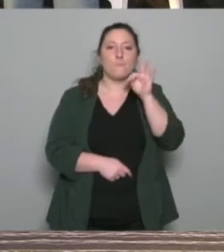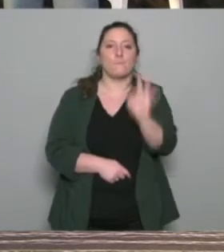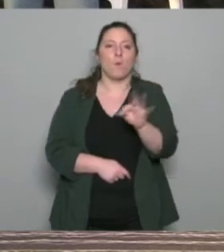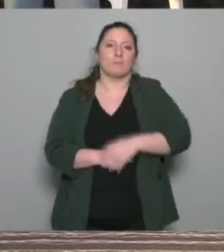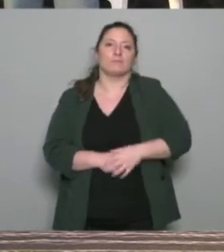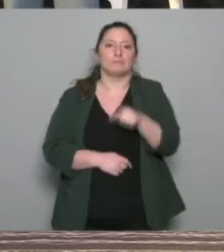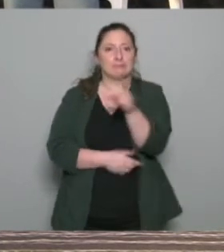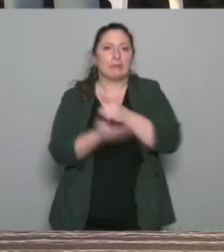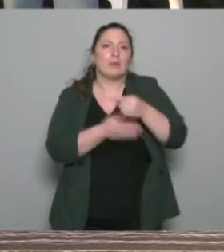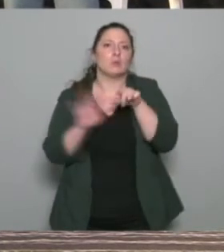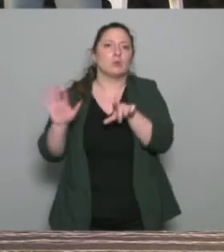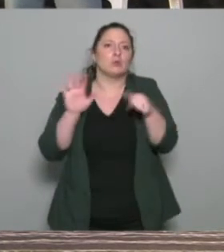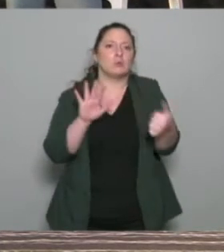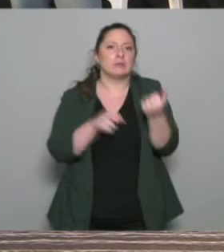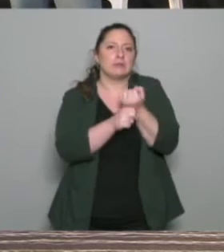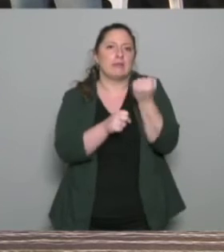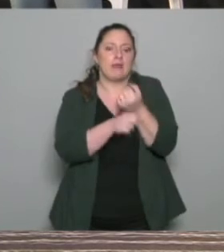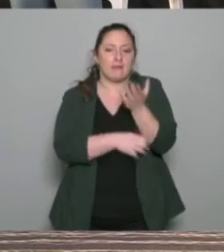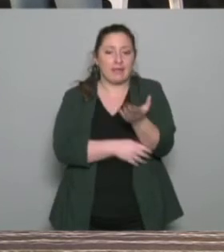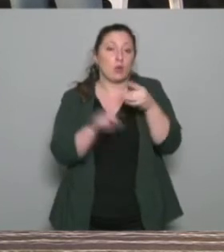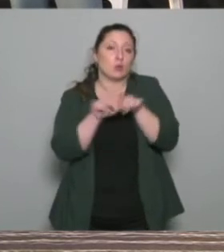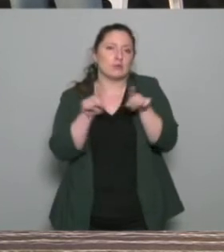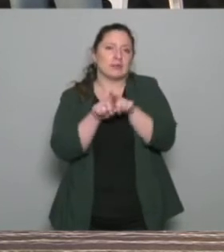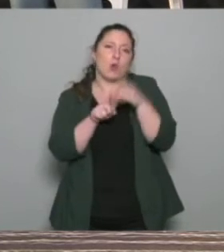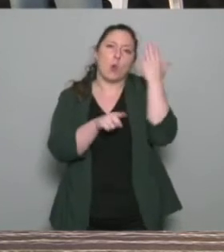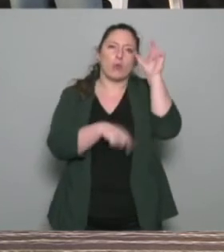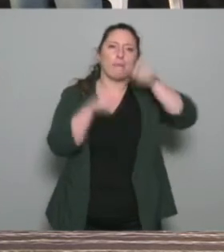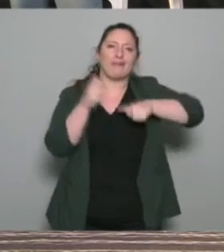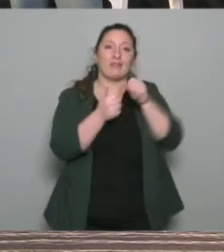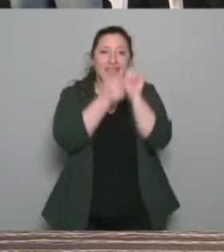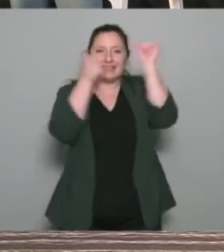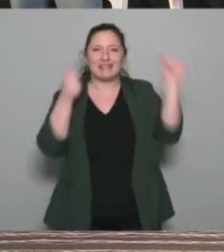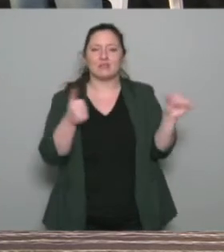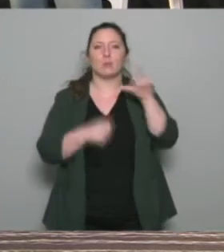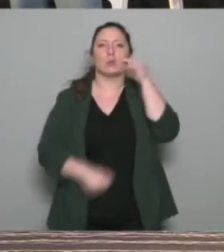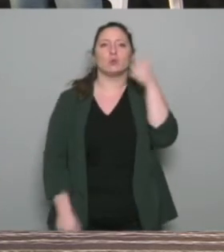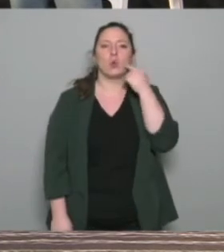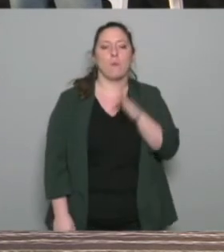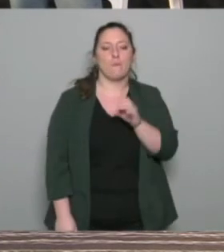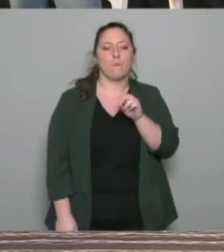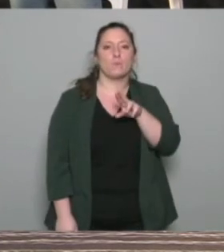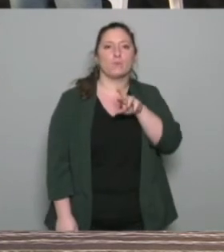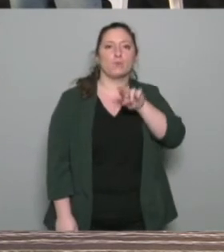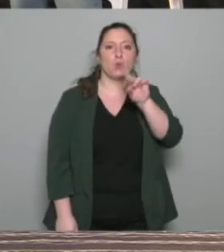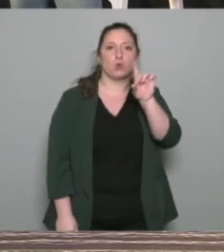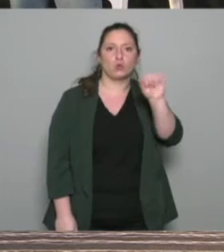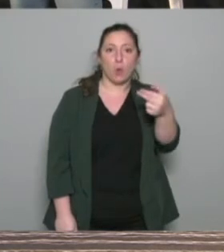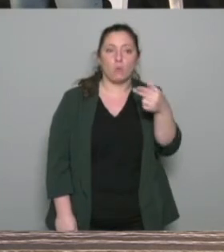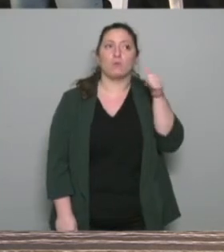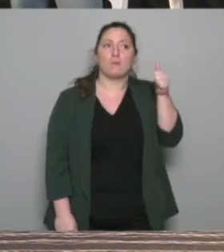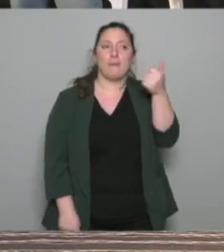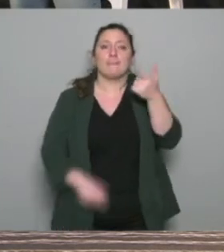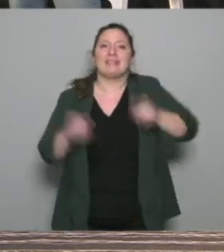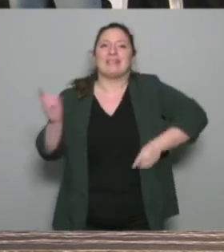Seine-Maritime, qui se présentera. Et nous avons à distance deux autres personnes. M. Édouard Bourdon, qui est directeur du SESAM, qui est